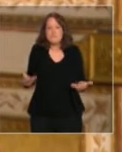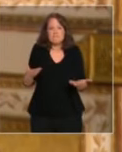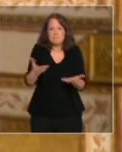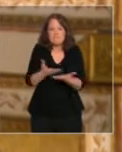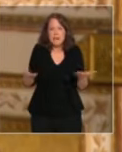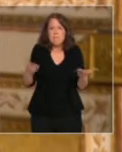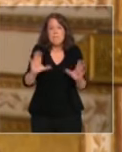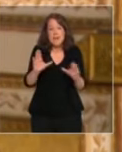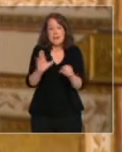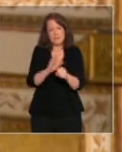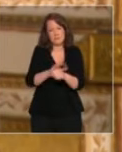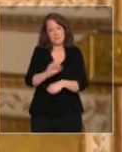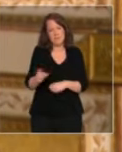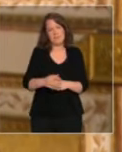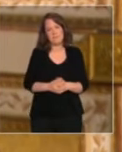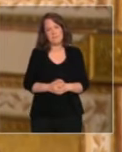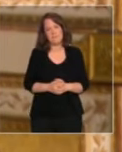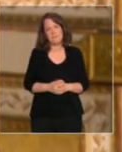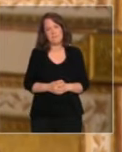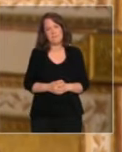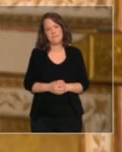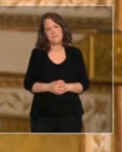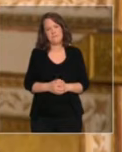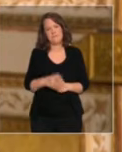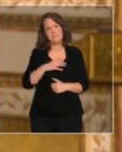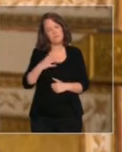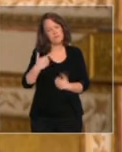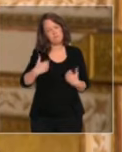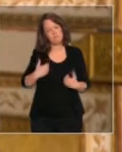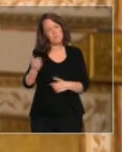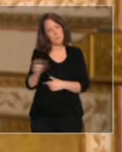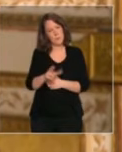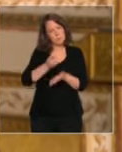reviendrai donc vers vous pour parler de cet après.